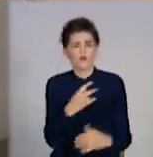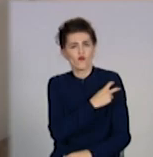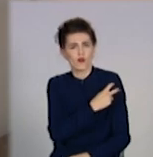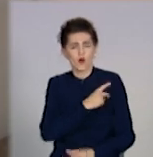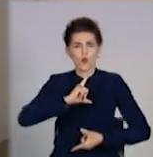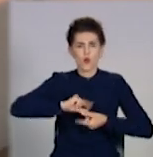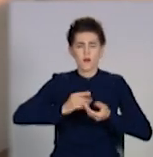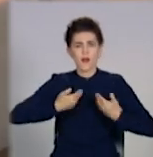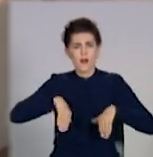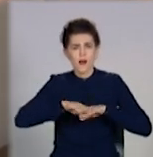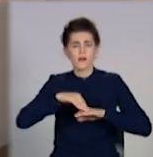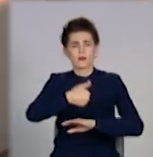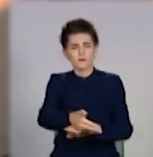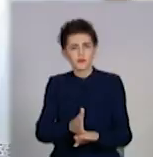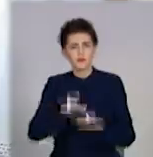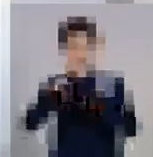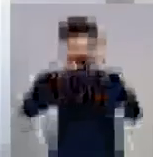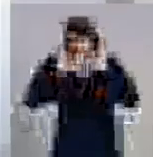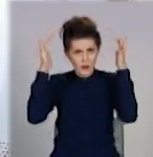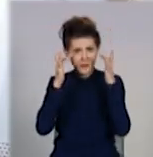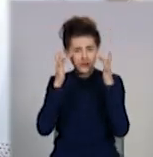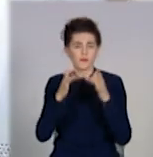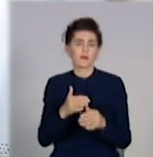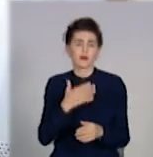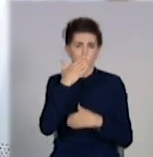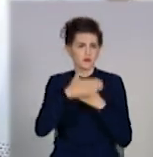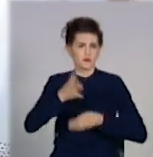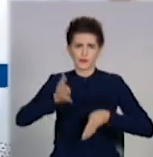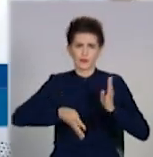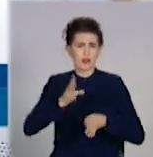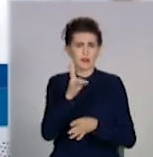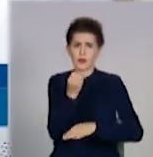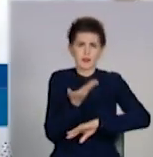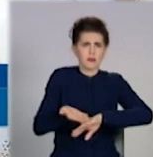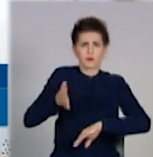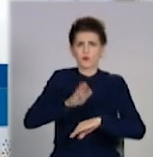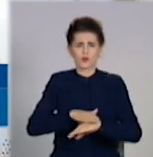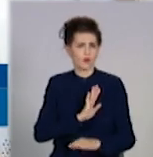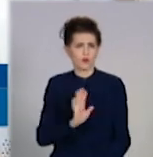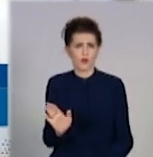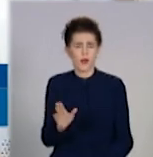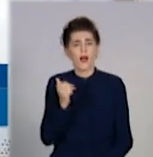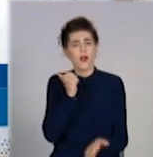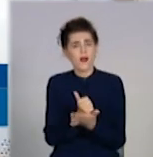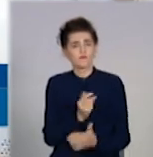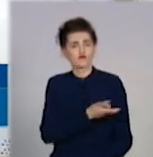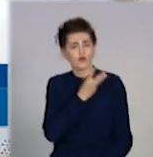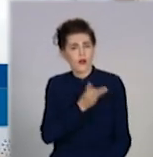комплекті халат, бахіли та шапочка. Їх шити зовсім не важливо, якщо участь, життя,